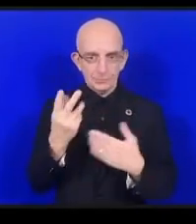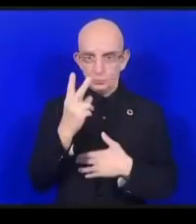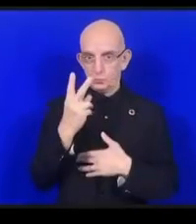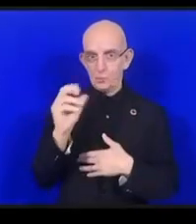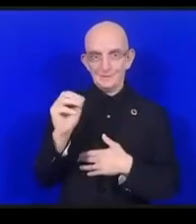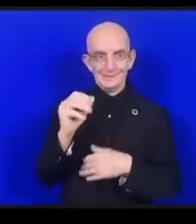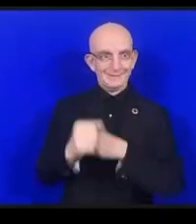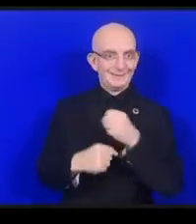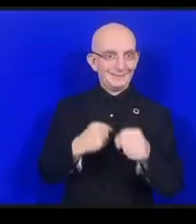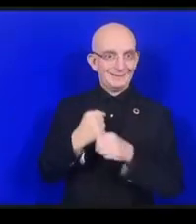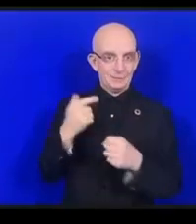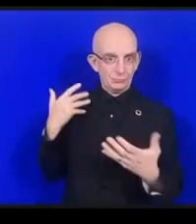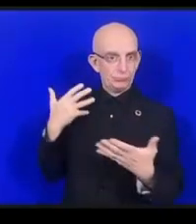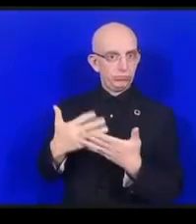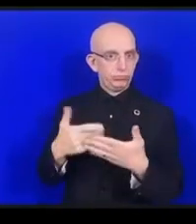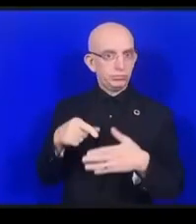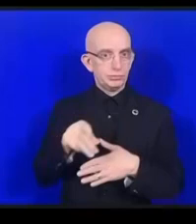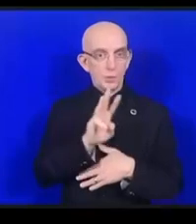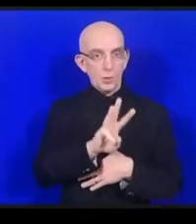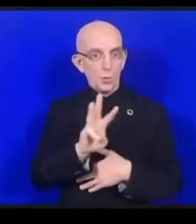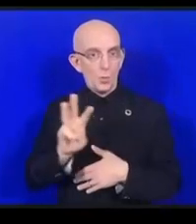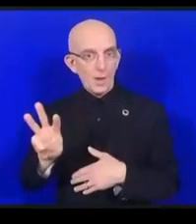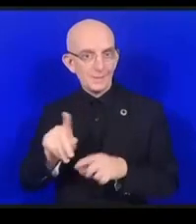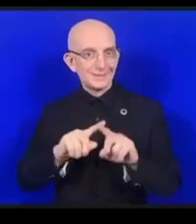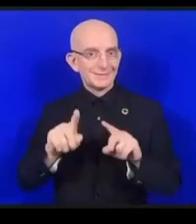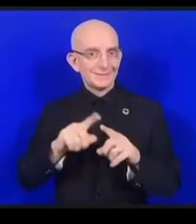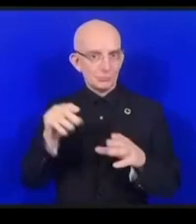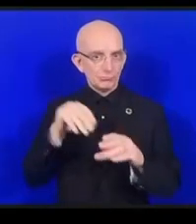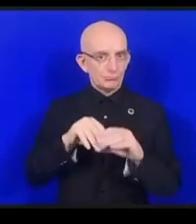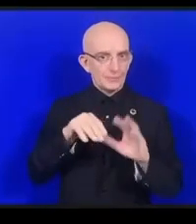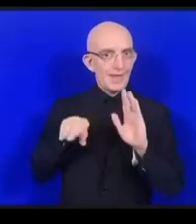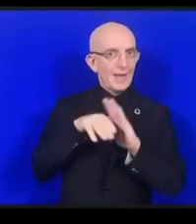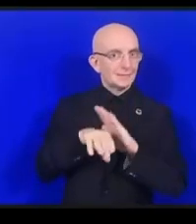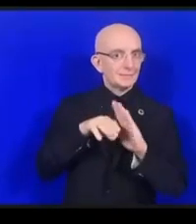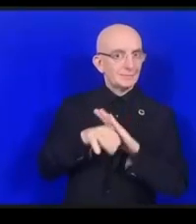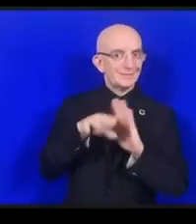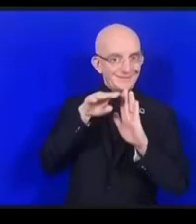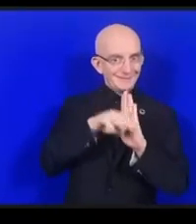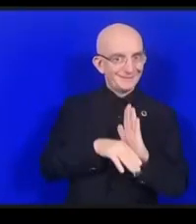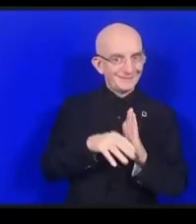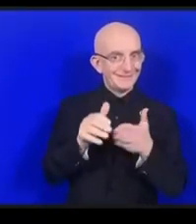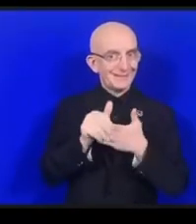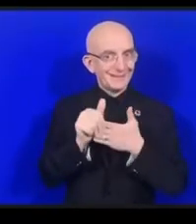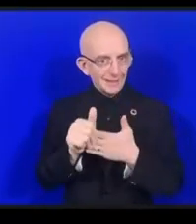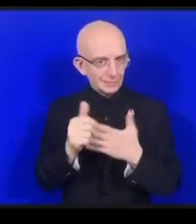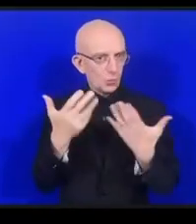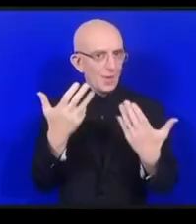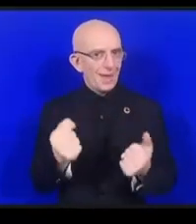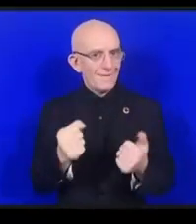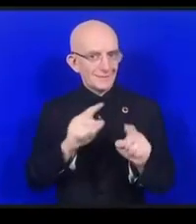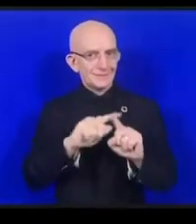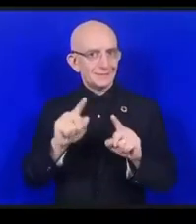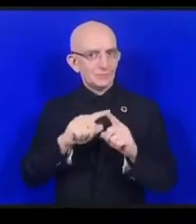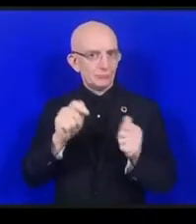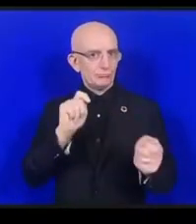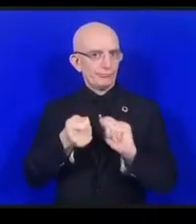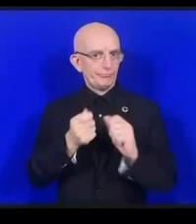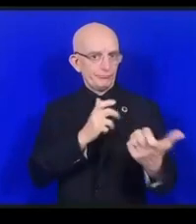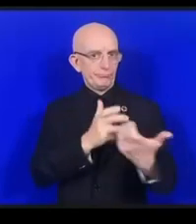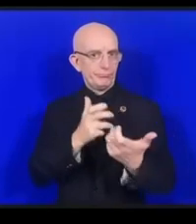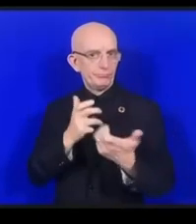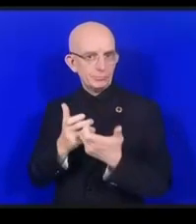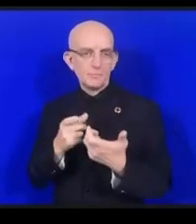採択されましたけれどもそれにスタミナを与えるという意味で嬉しいですねではアレハンドロさんが